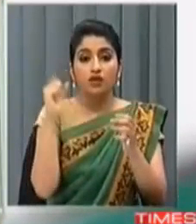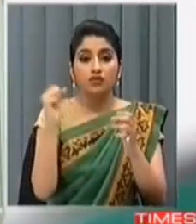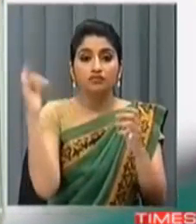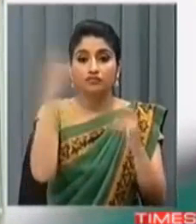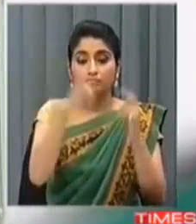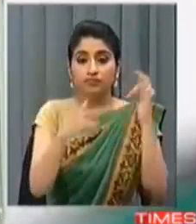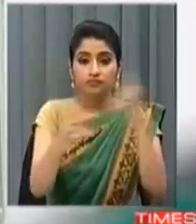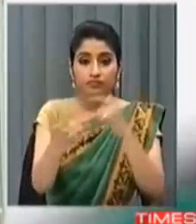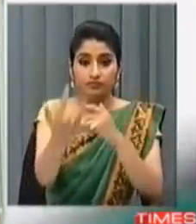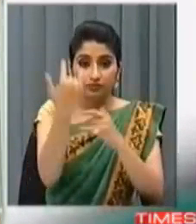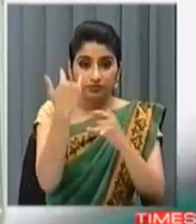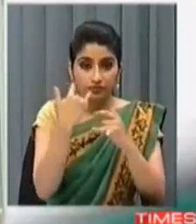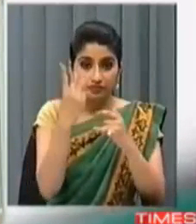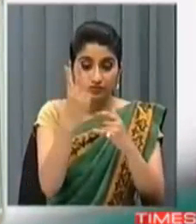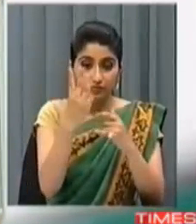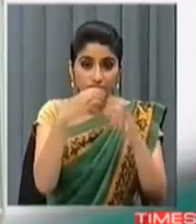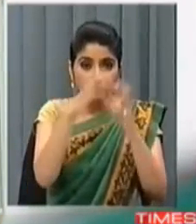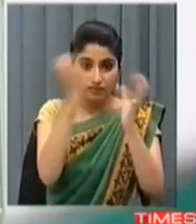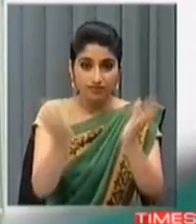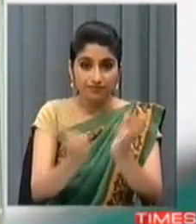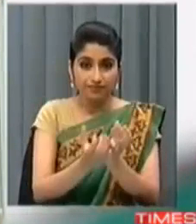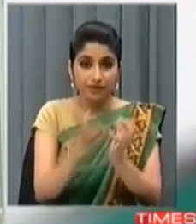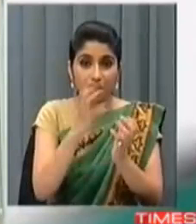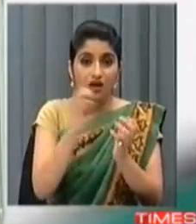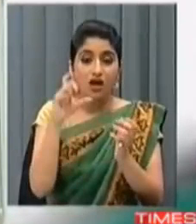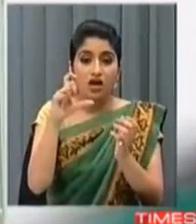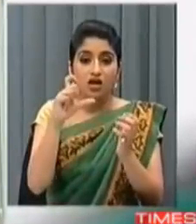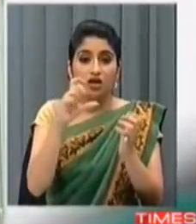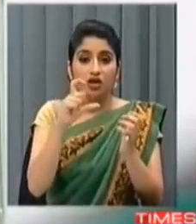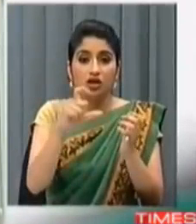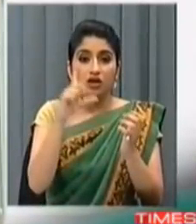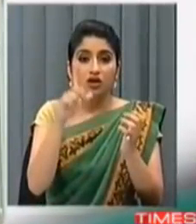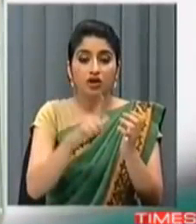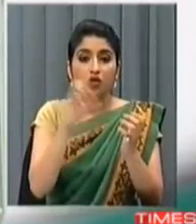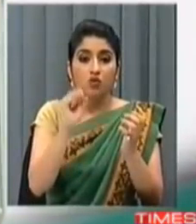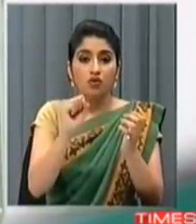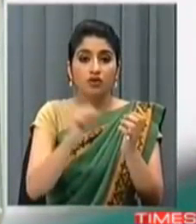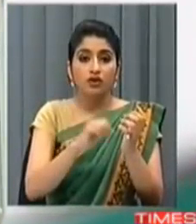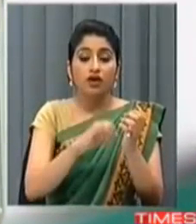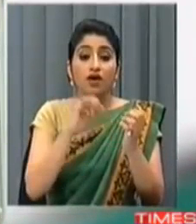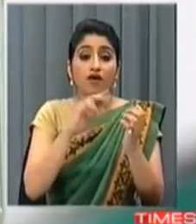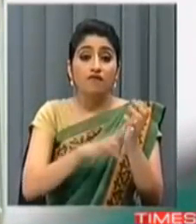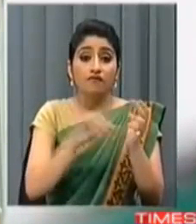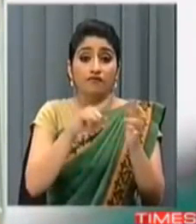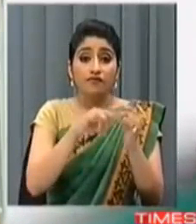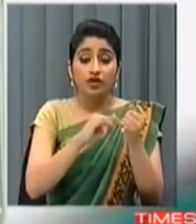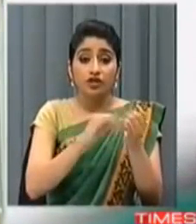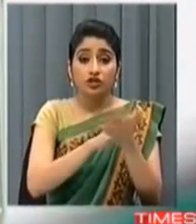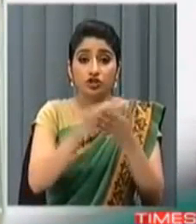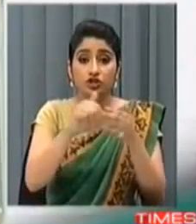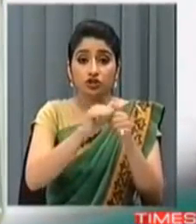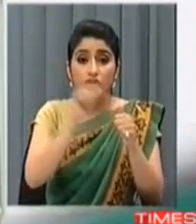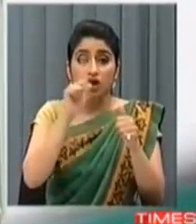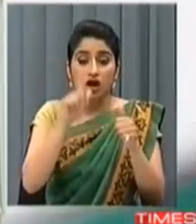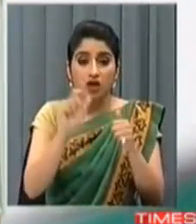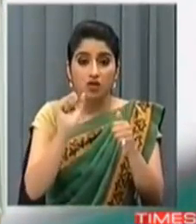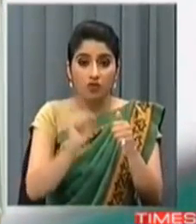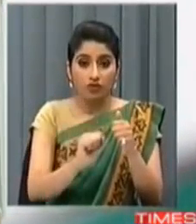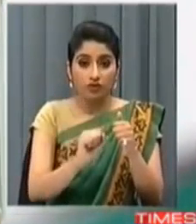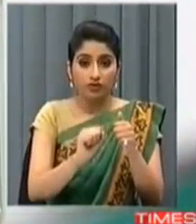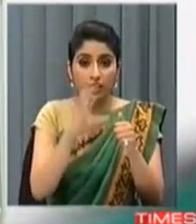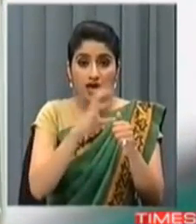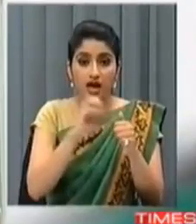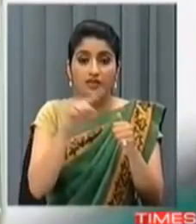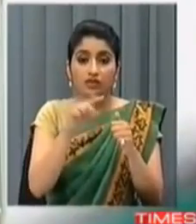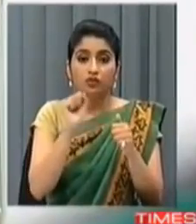नियंतरत करने और फ्लाइपास्ट के समनवय का जिम्मा करनल विशाल शर्मा के नितरत में सेना की और यह हे रिजमीन का नियंतरनकाक्ष और ये है